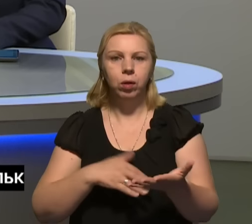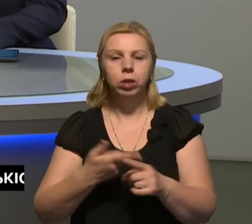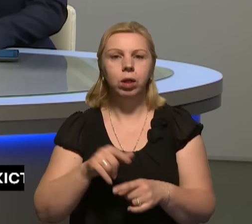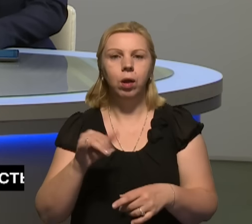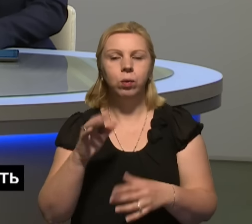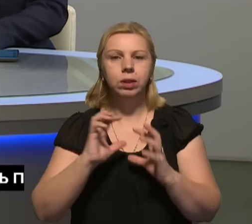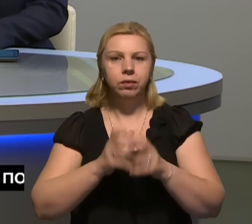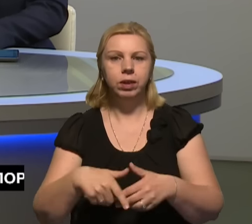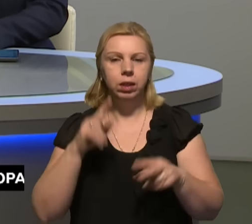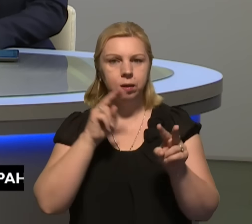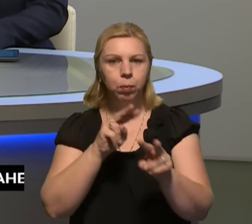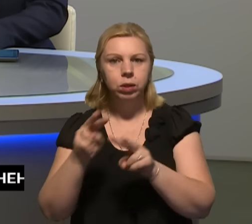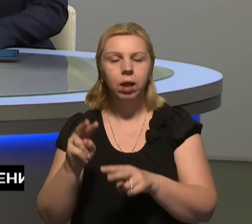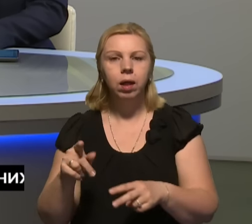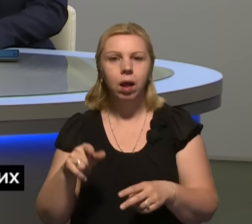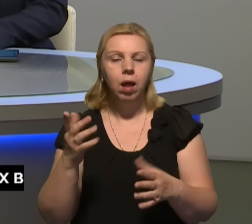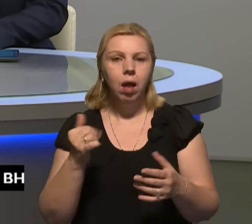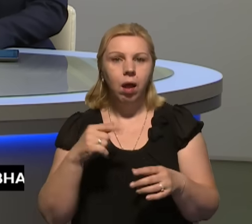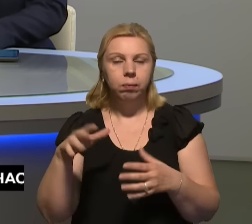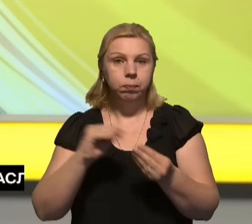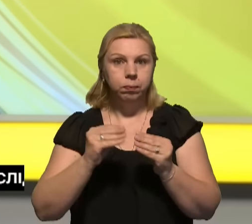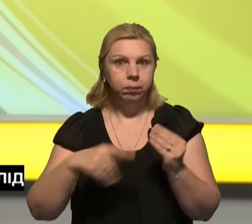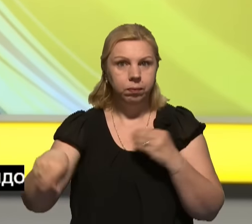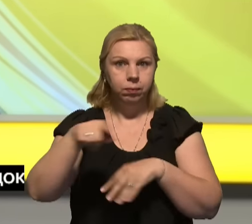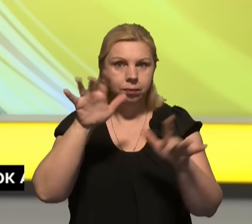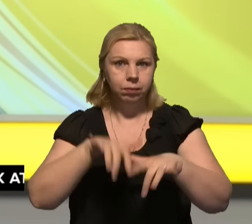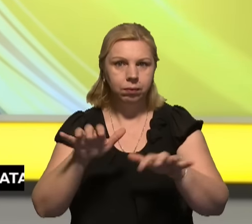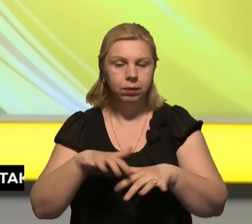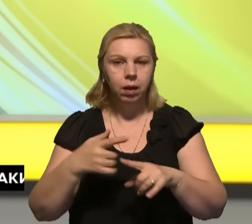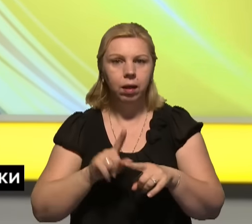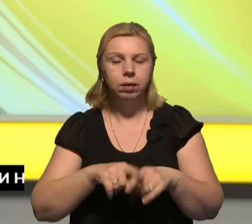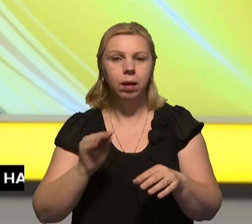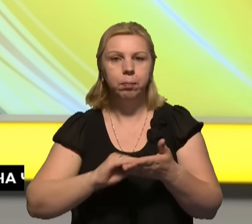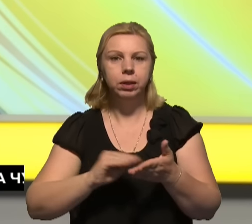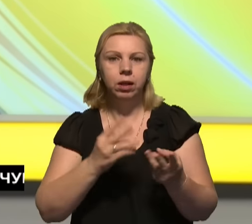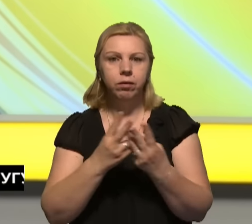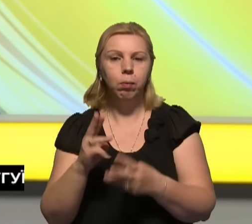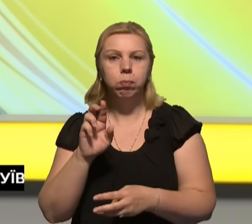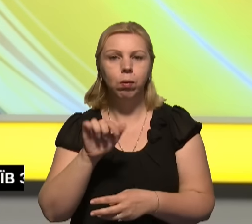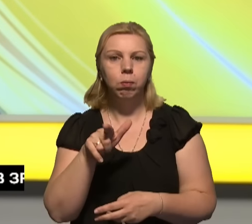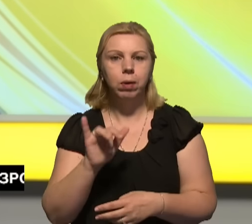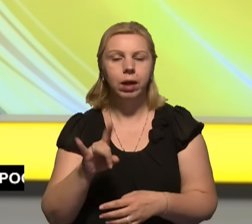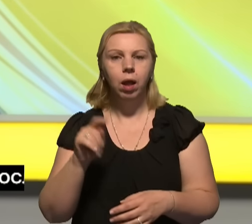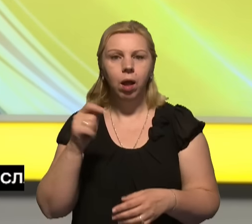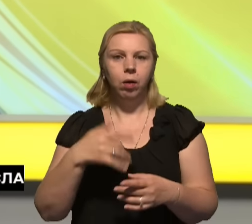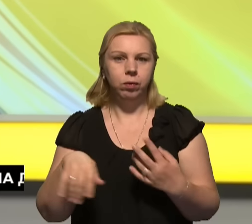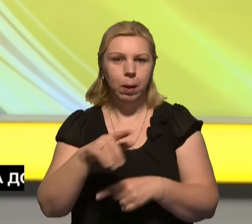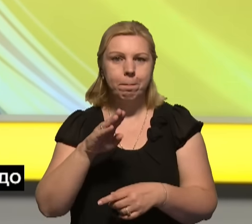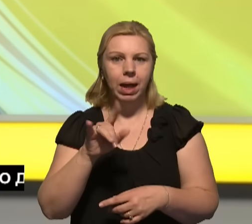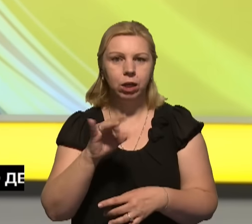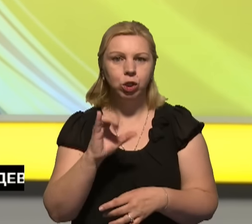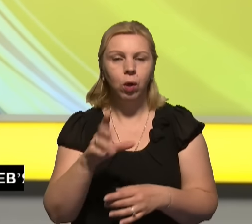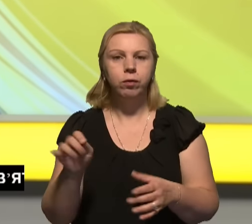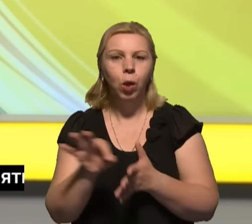У світі спостерігається глобальний IT-збій. Про це пише на своєму сайті видання Bloomberg. У корпорації Microsoft